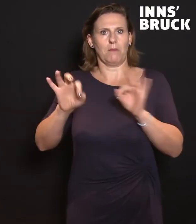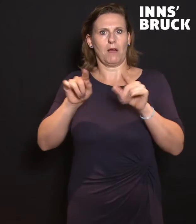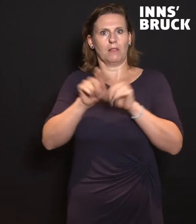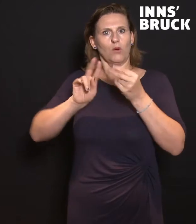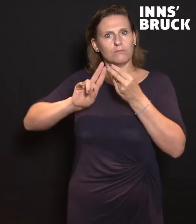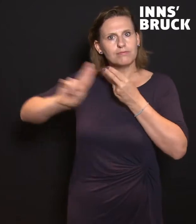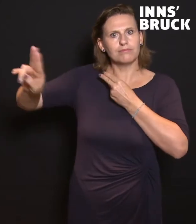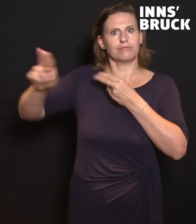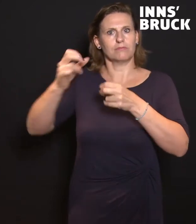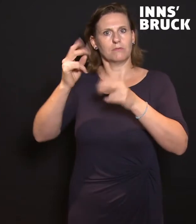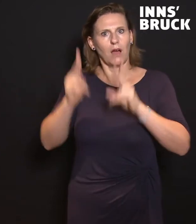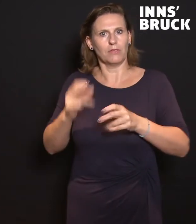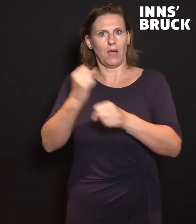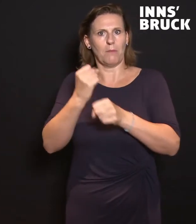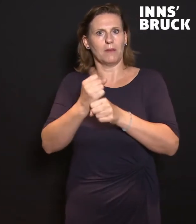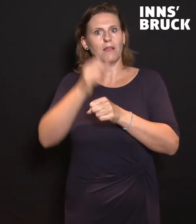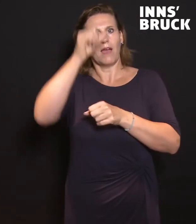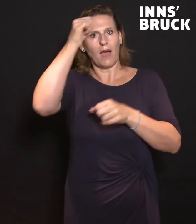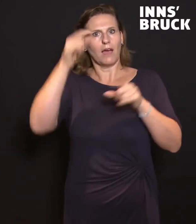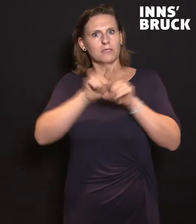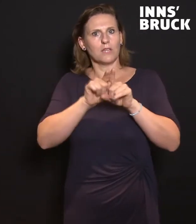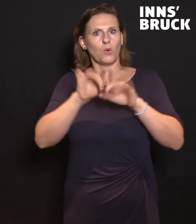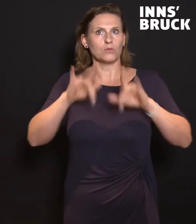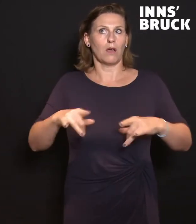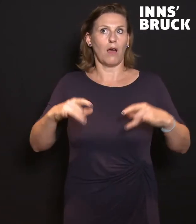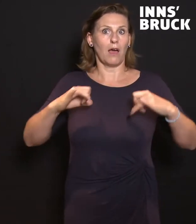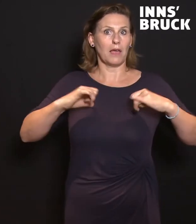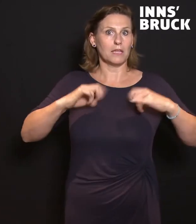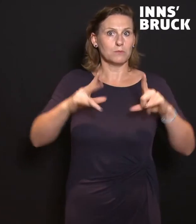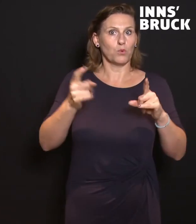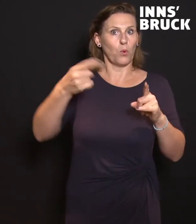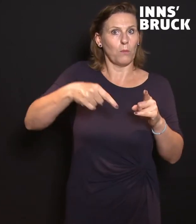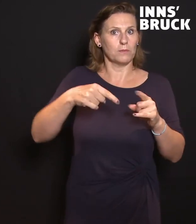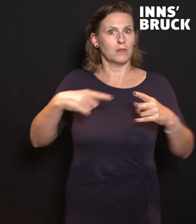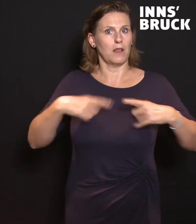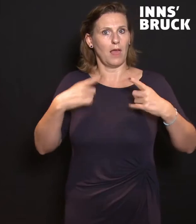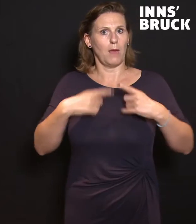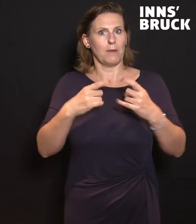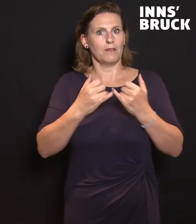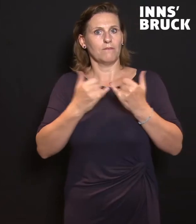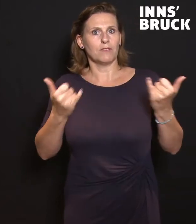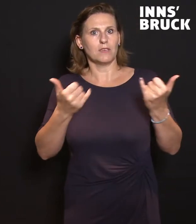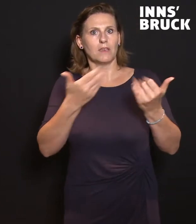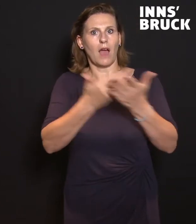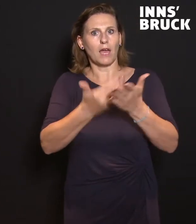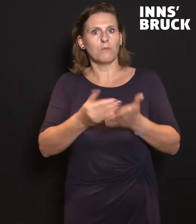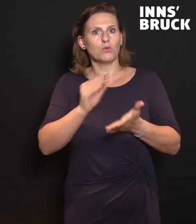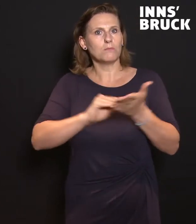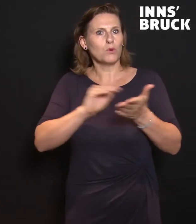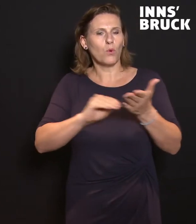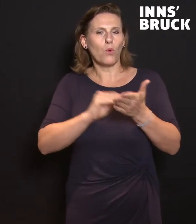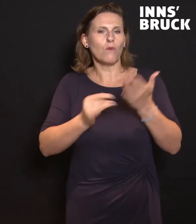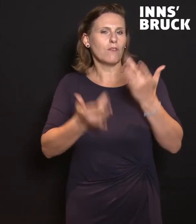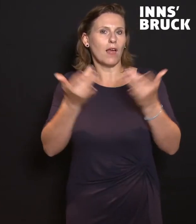irgendwann in Innsbruck ein Thema haben werden, was das Angebot an Büroräumlichkeiten betreffen wird.